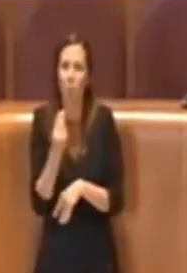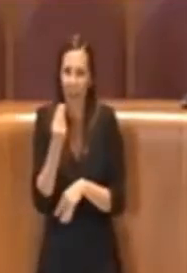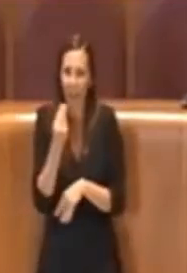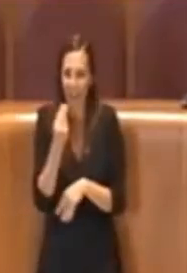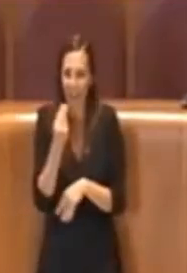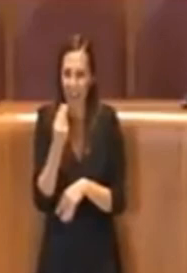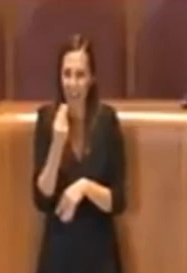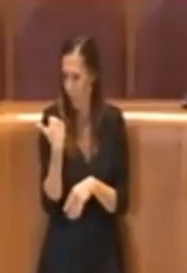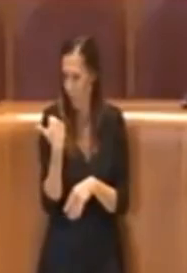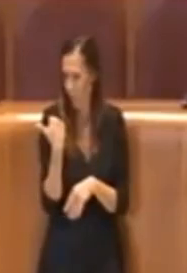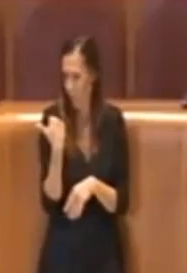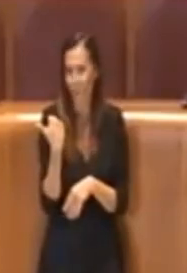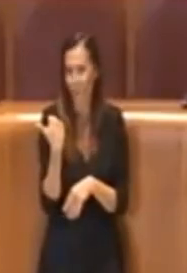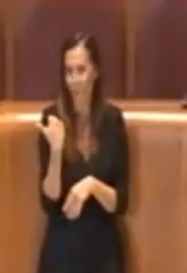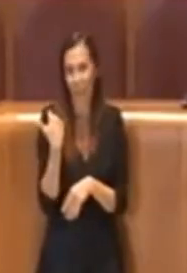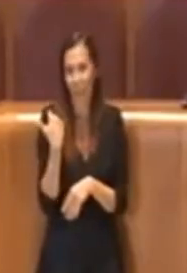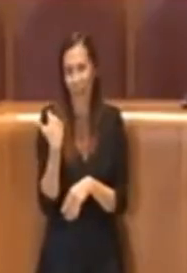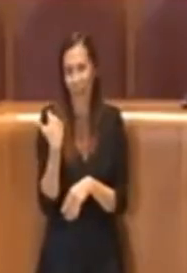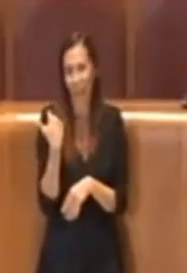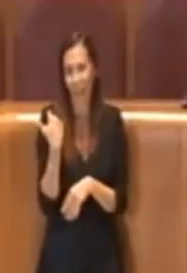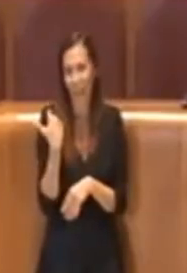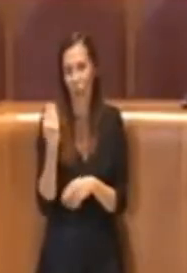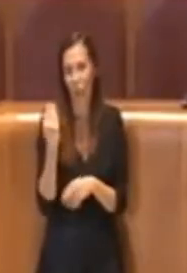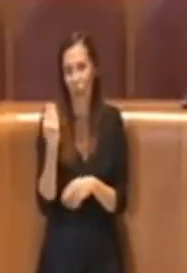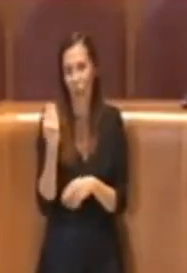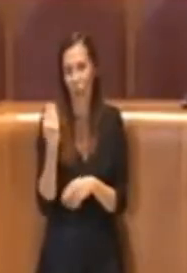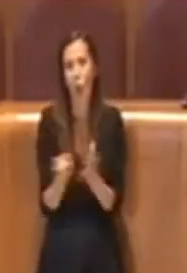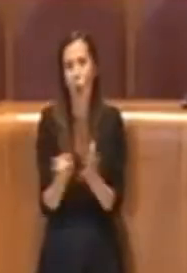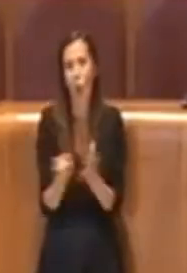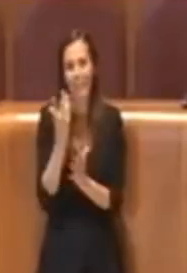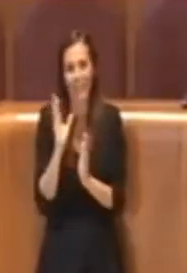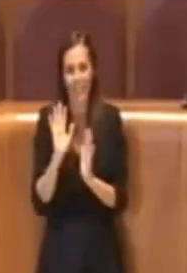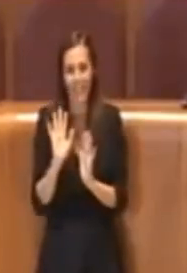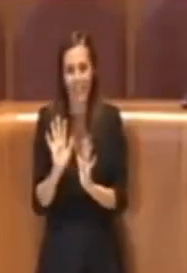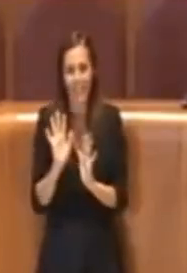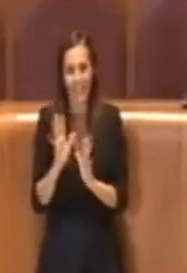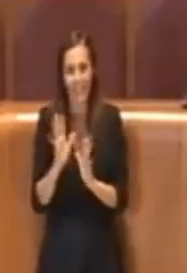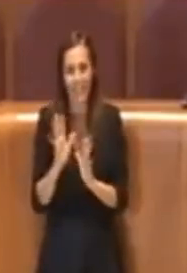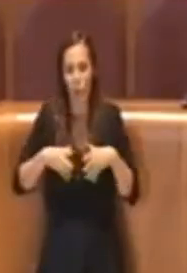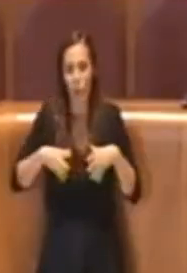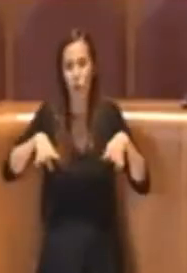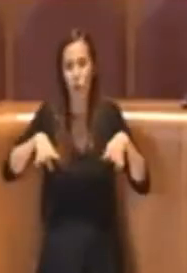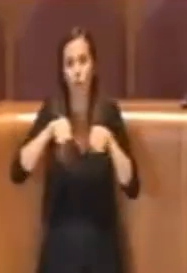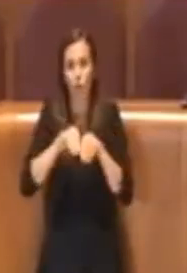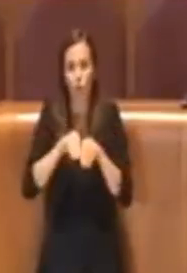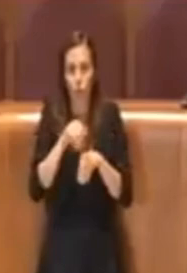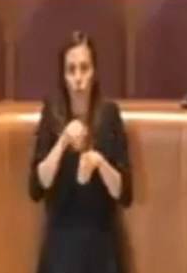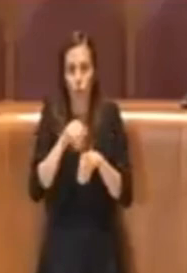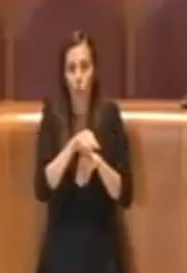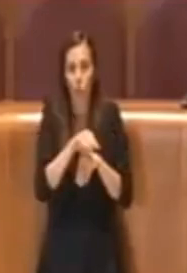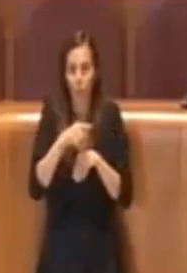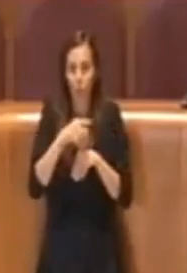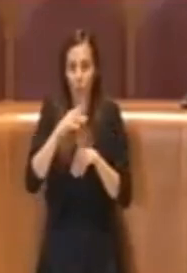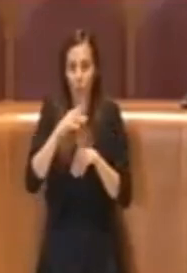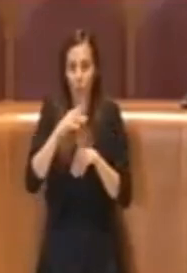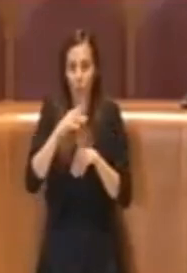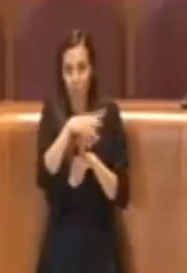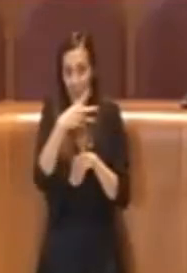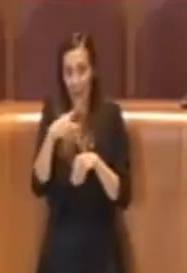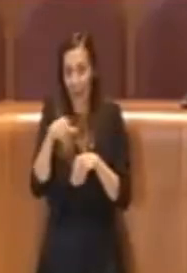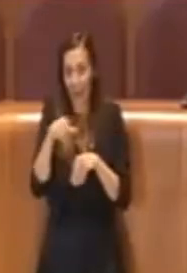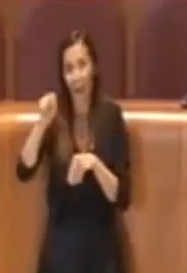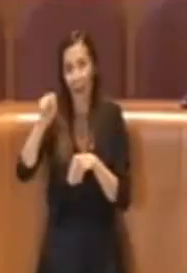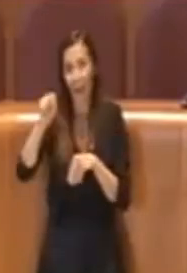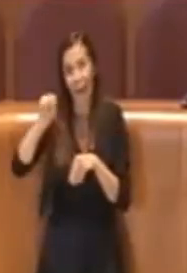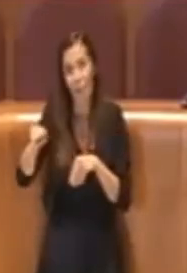recente la notizia di un atto dell'Aggiunta che ha avviato la procedura per un piano assunzionale in Ama, dove ci